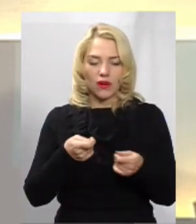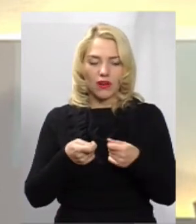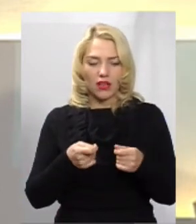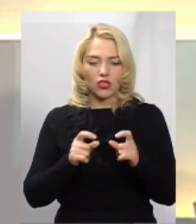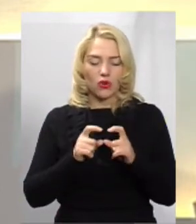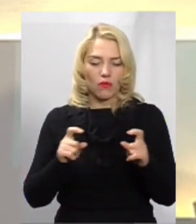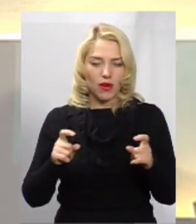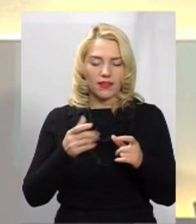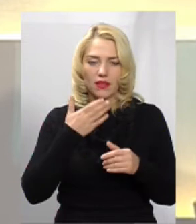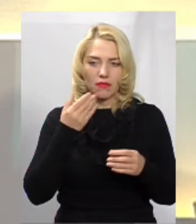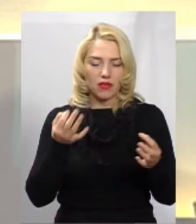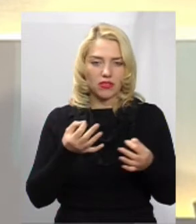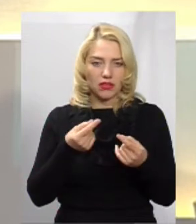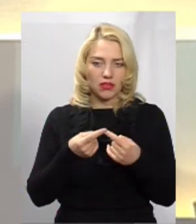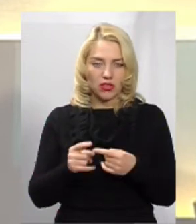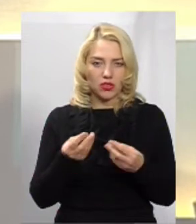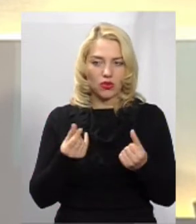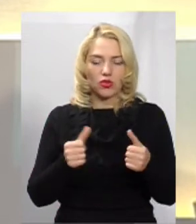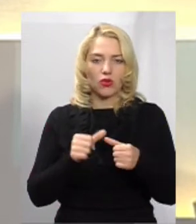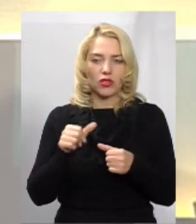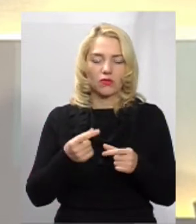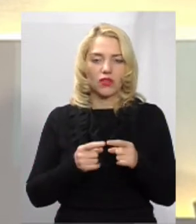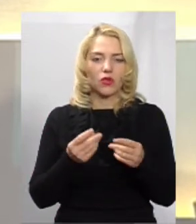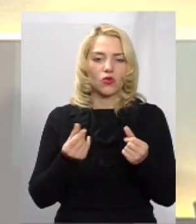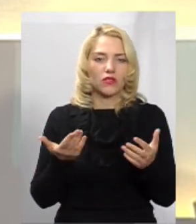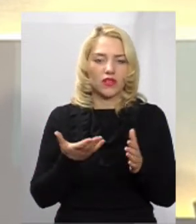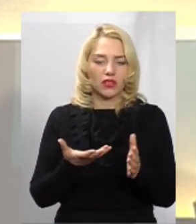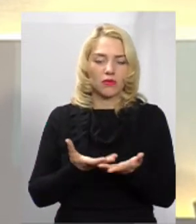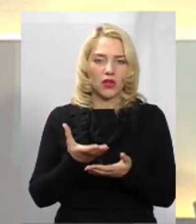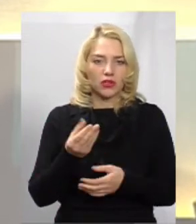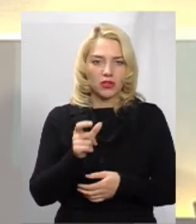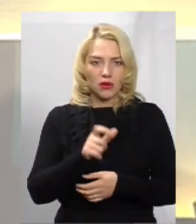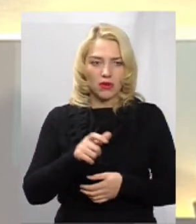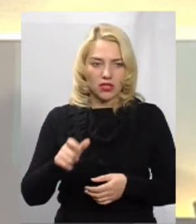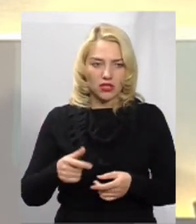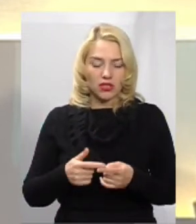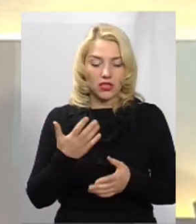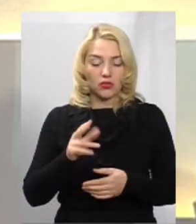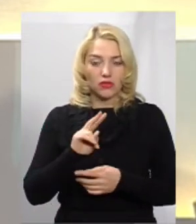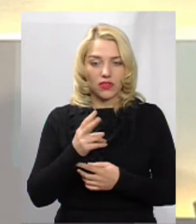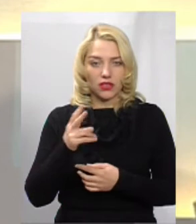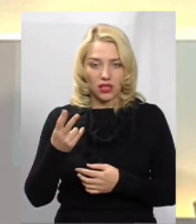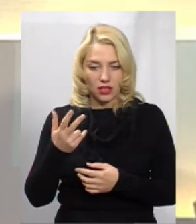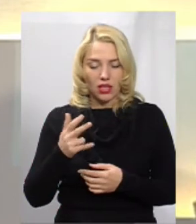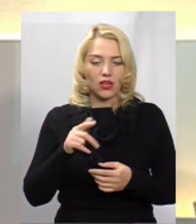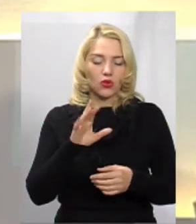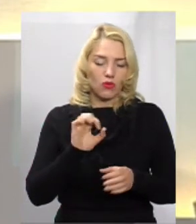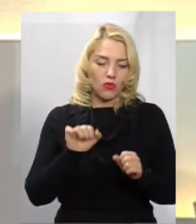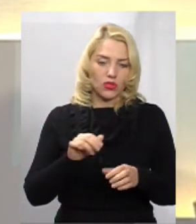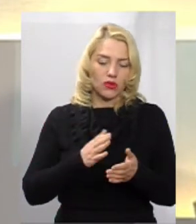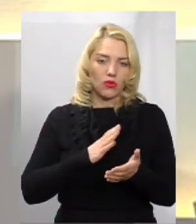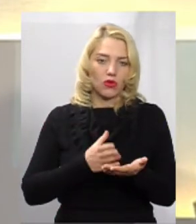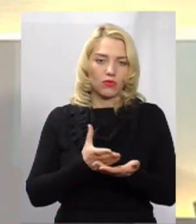окрім тих коштів, які сплачують мешканці. Якщо тариф був, наприклад, 2 гривні, управляюча компанія могла оплачувати послугу з